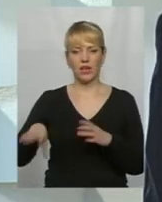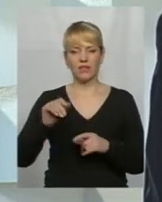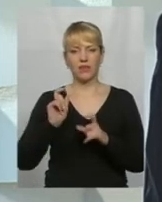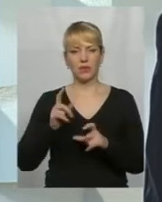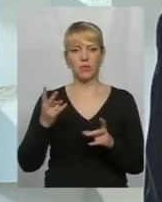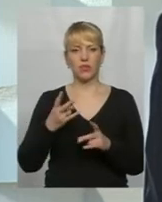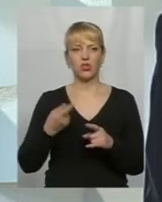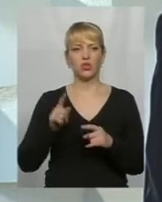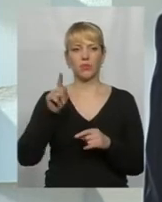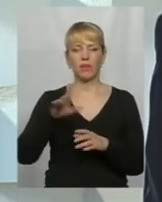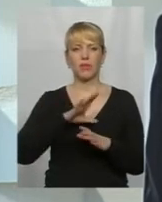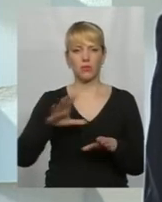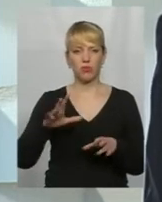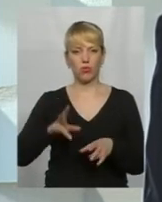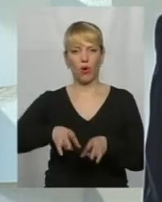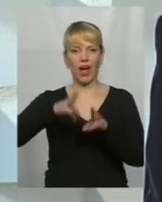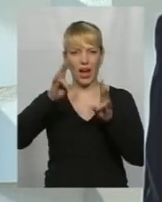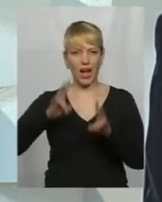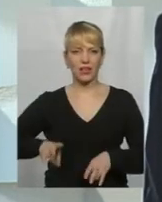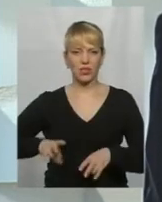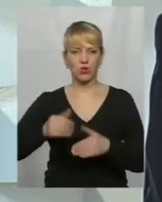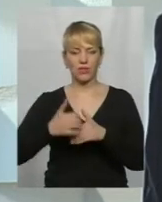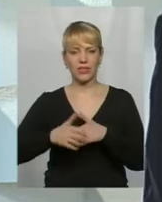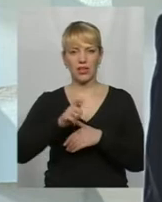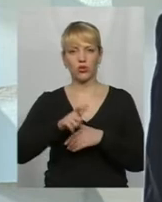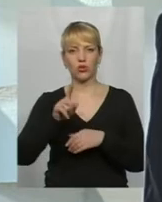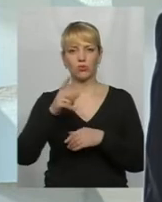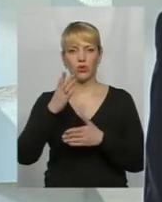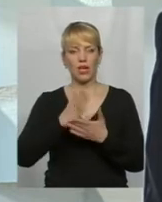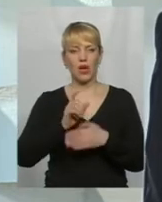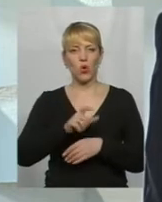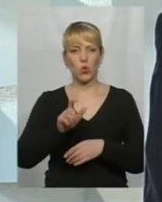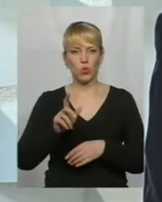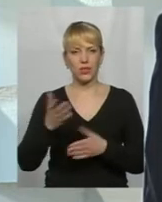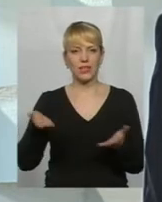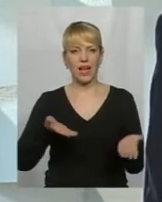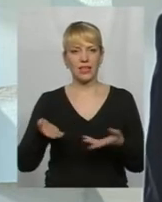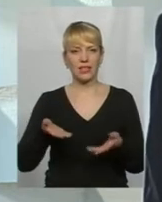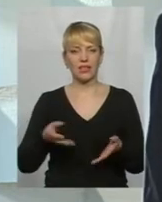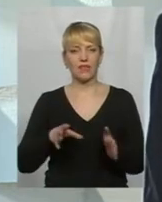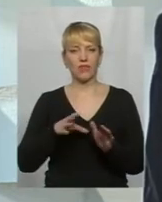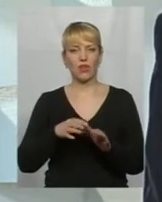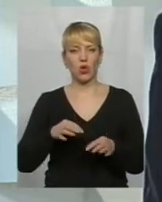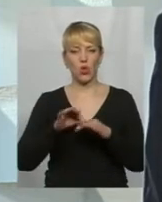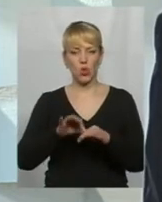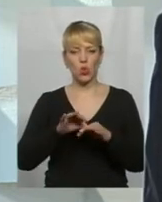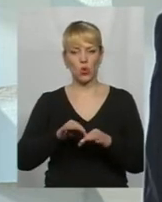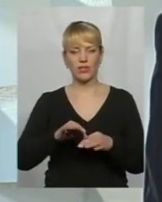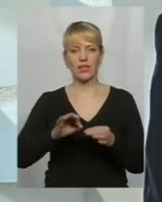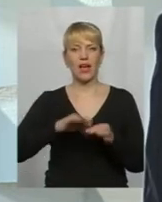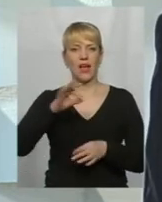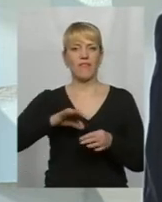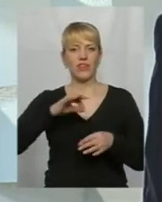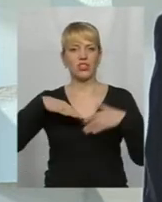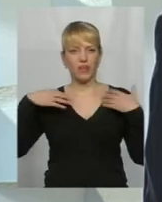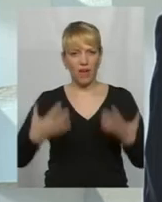того, щоб там не було гуманітарної катастрофи серед людей. Тому що є люди, які носять вишиванки на тій стороні, є люди, які